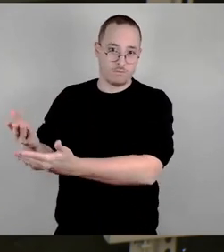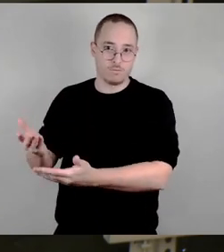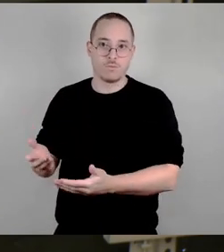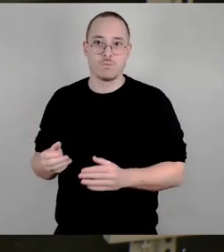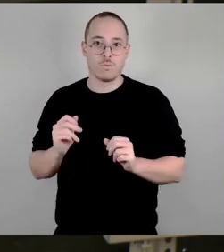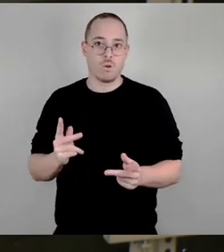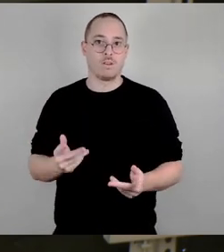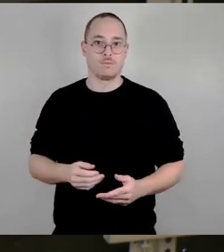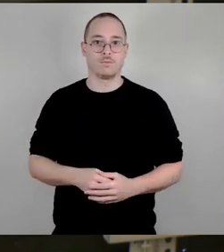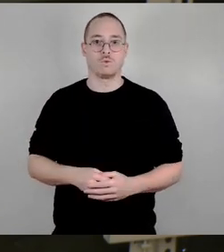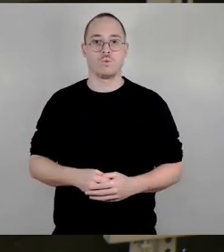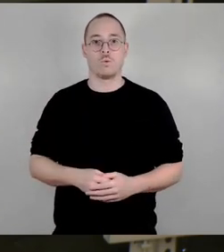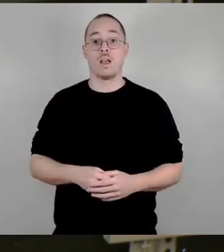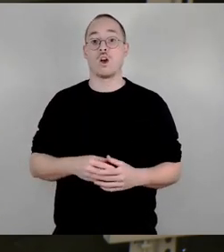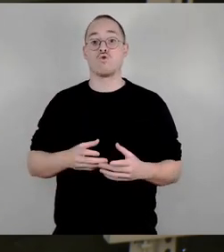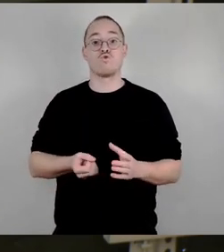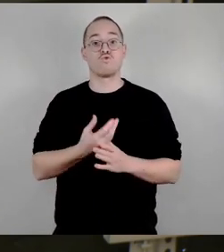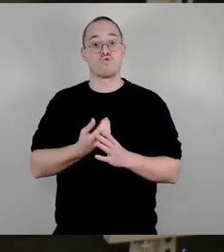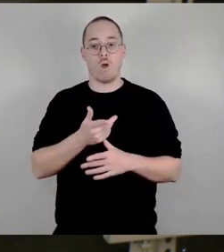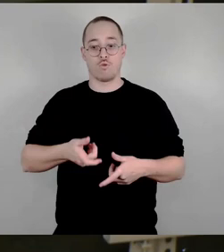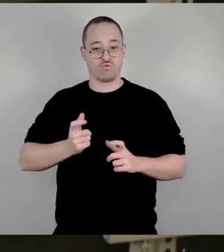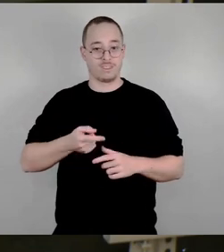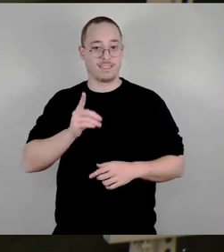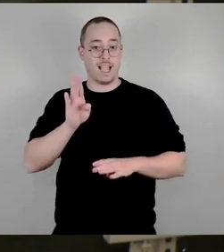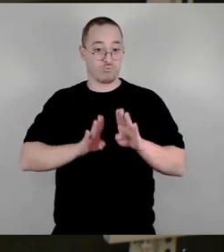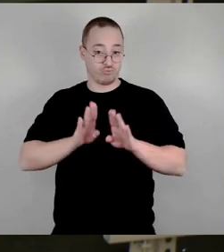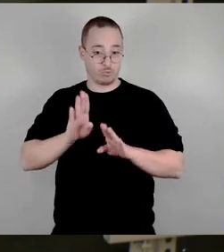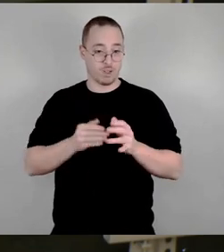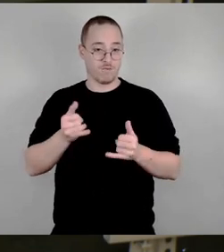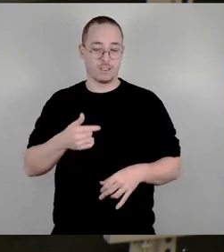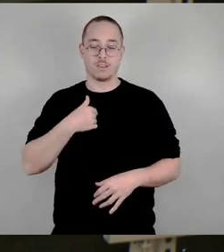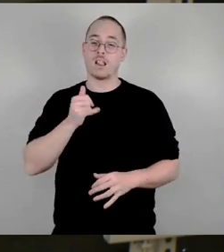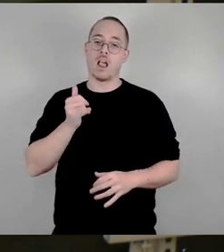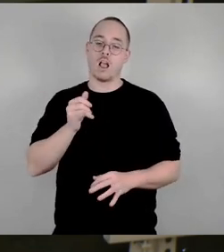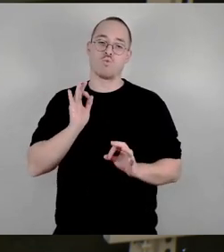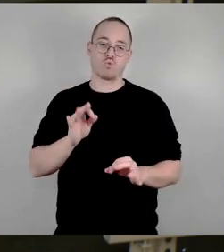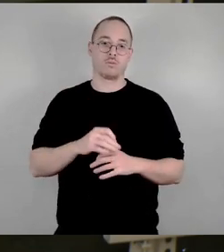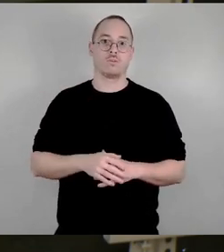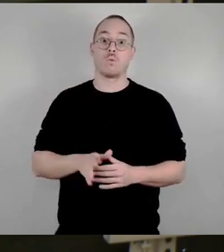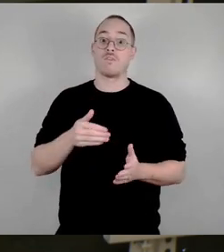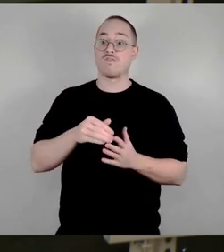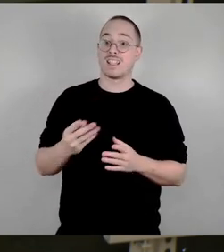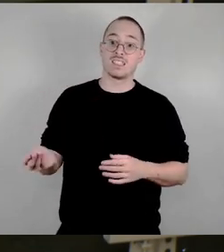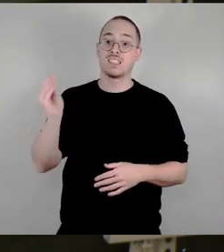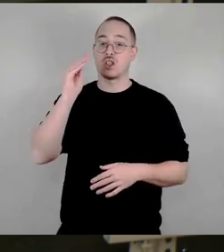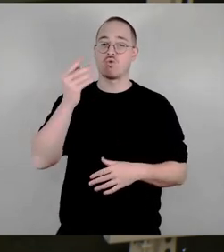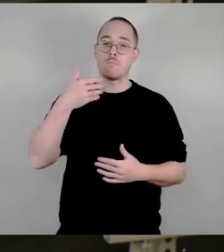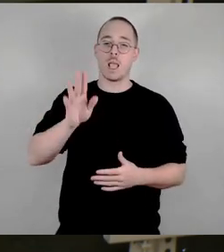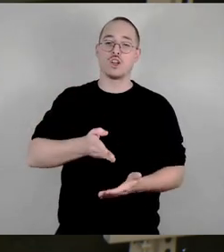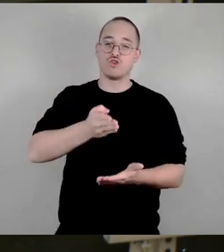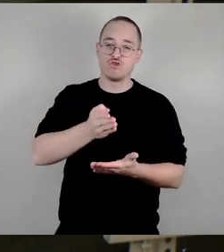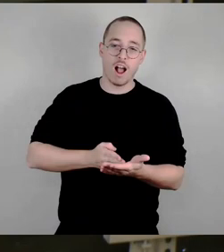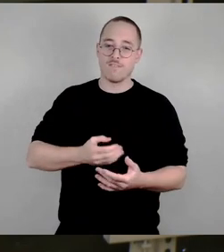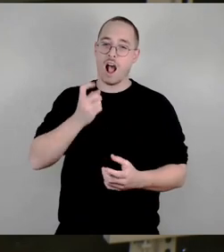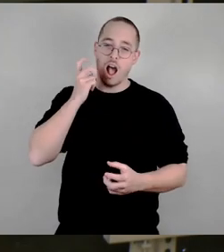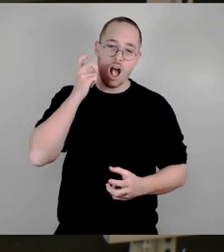abstimmen und nicht die weiteren Verschärfungen, die noch im SB reingekommen sind,